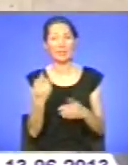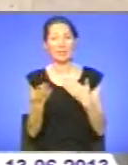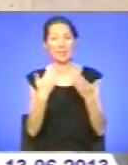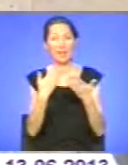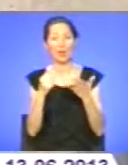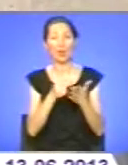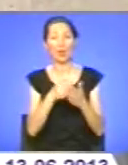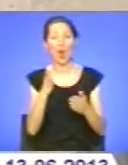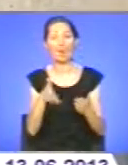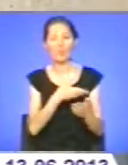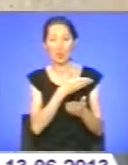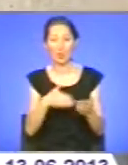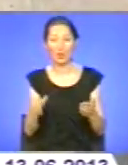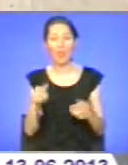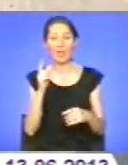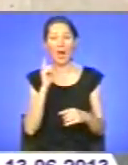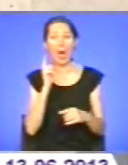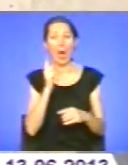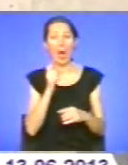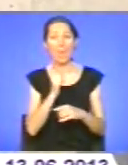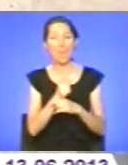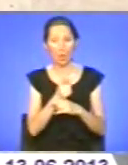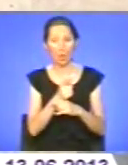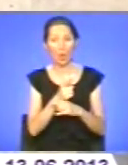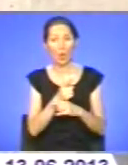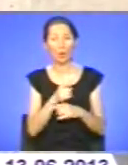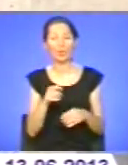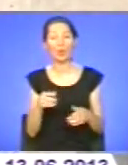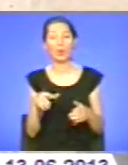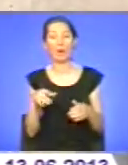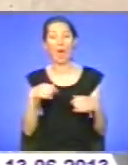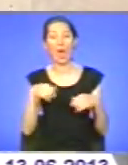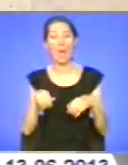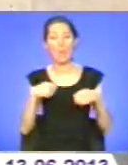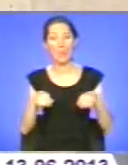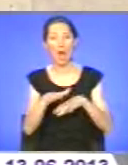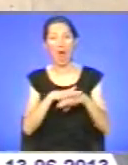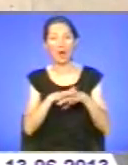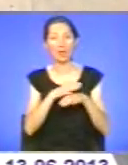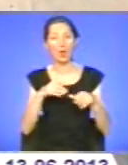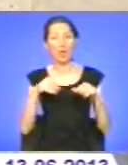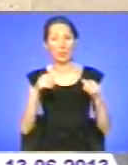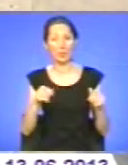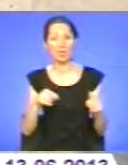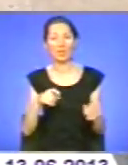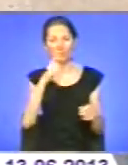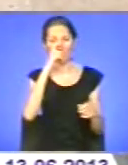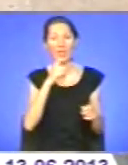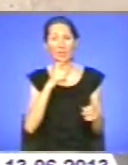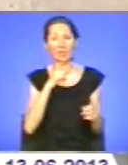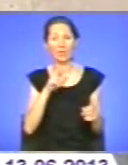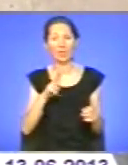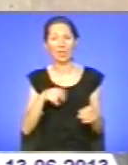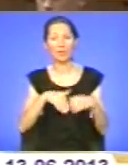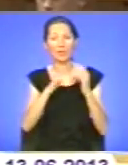до скасування мораторію і до запровадження ринку землі, воно негативніше, ніж в цілому по